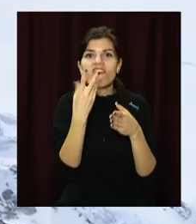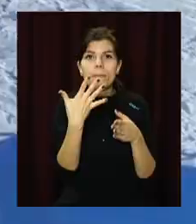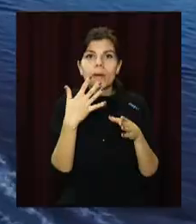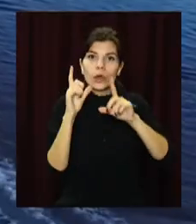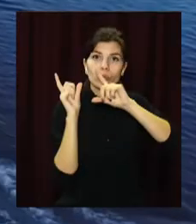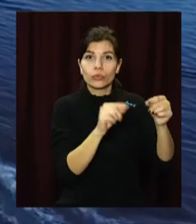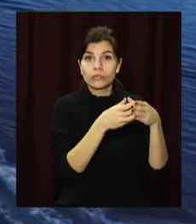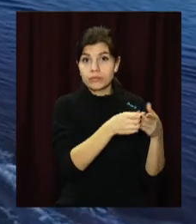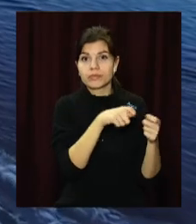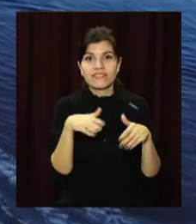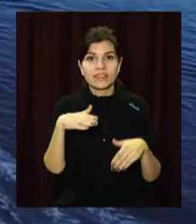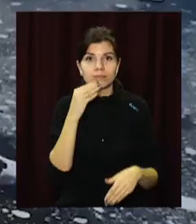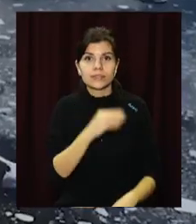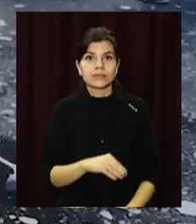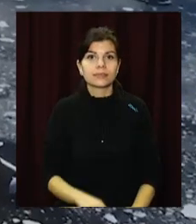експедиції.